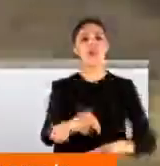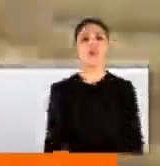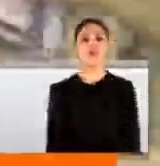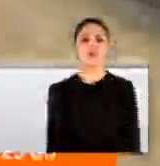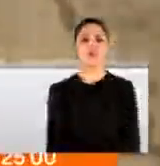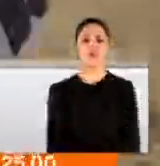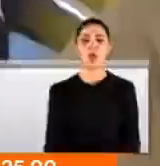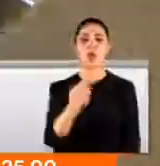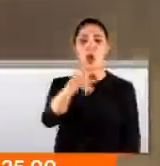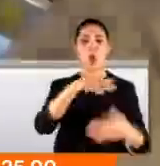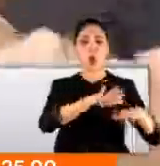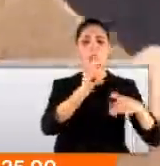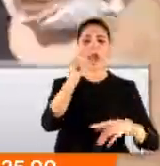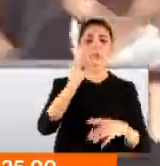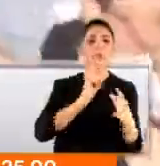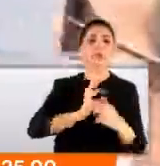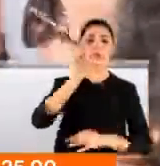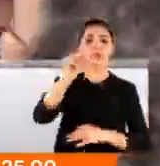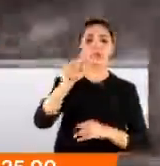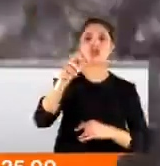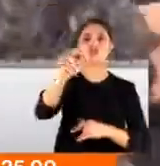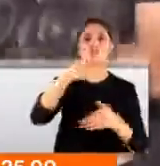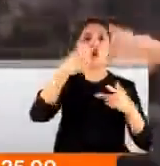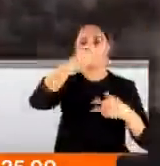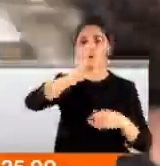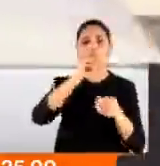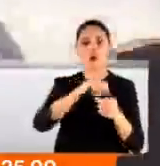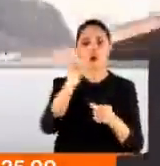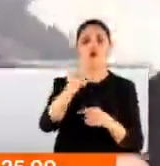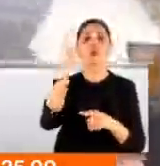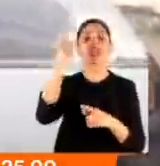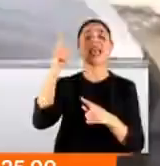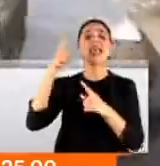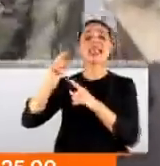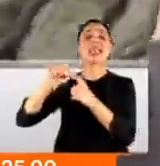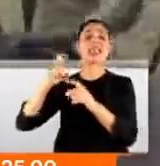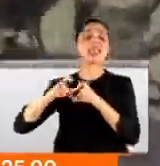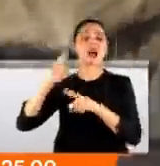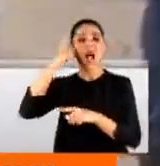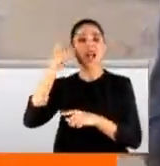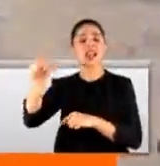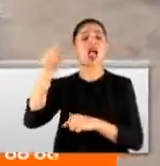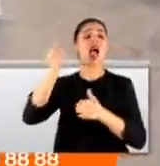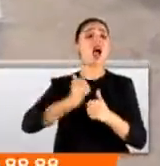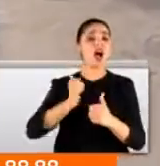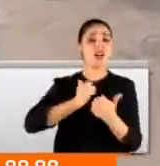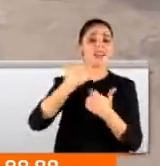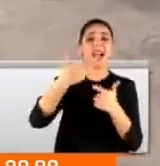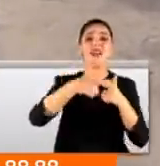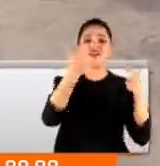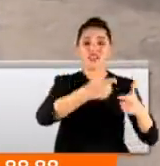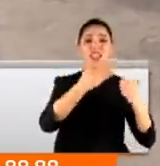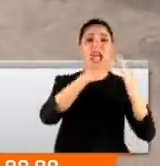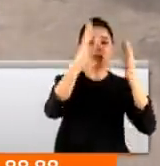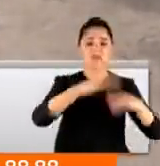İşte o eylemlerden biri yukarı Hamissa köyündeydi. İsrail askerleri evleri yerle bir olan Filistinlilere gerçek ve